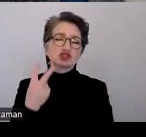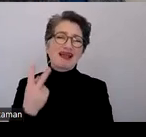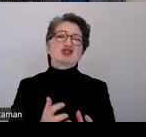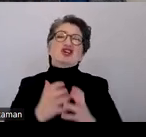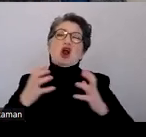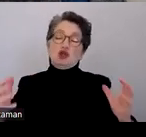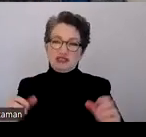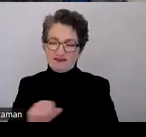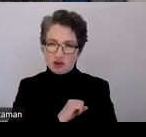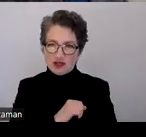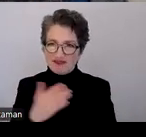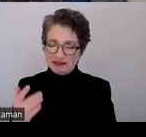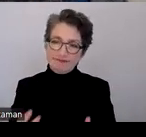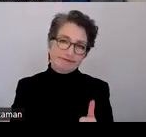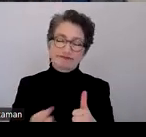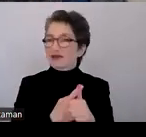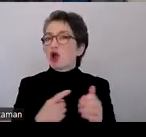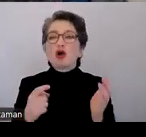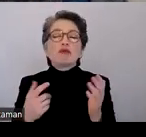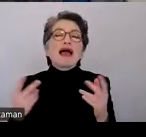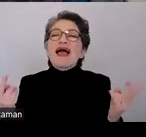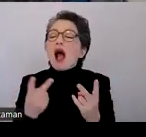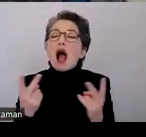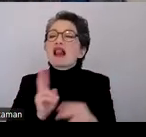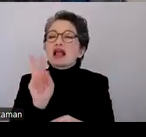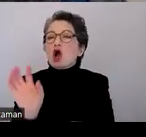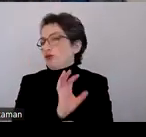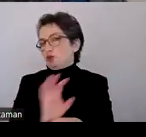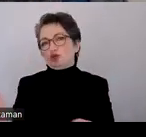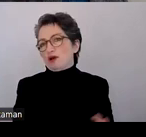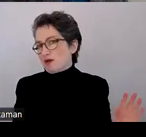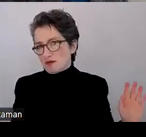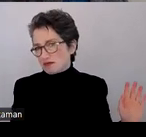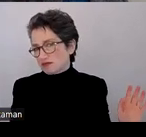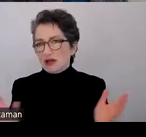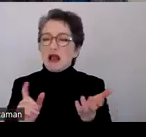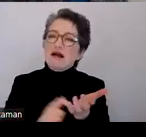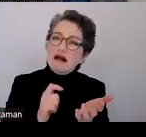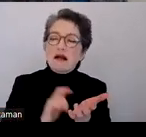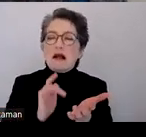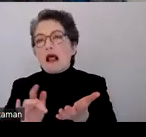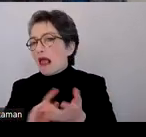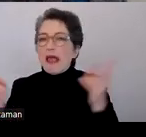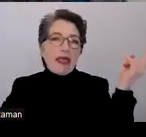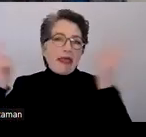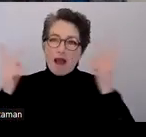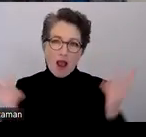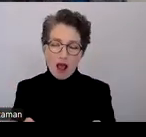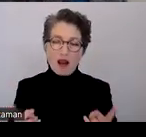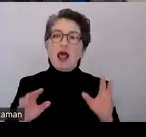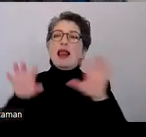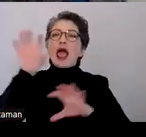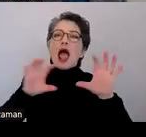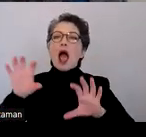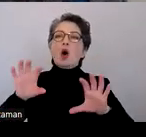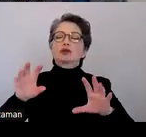Vorteile. Einmal, es ist geräteunabhängig und sieht dann eben vom Layout her überall so aus,